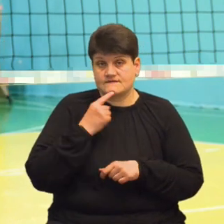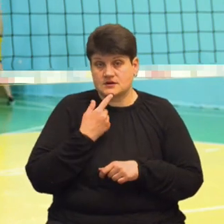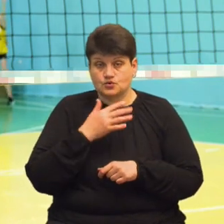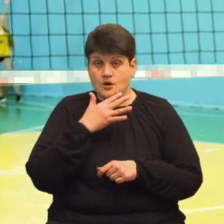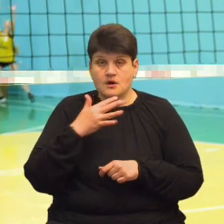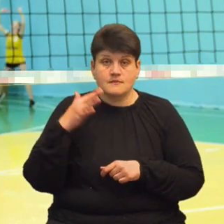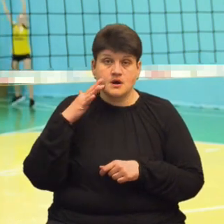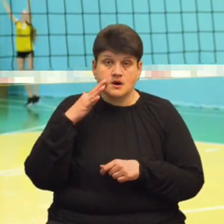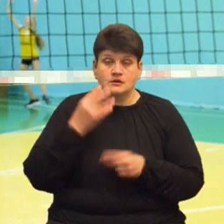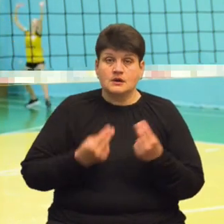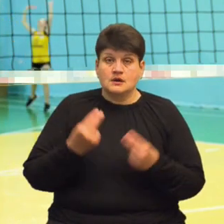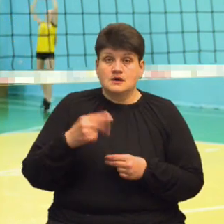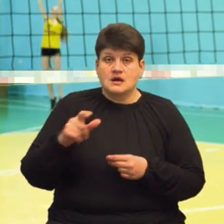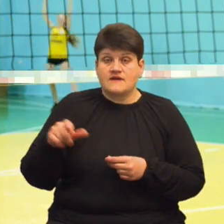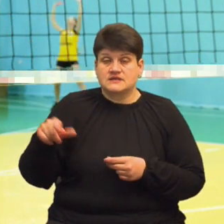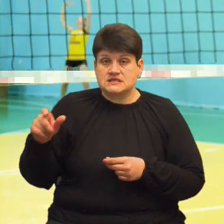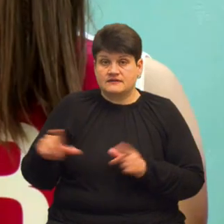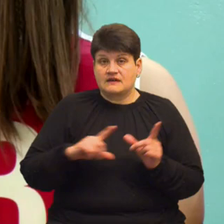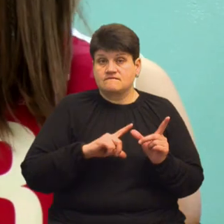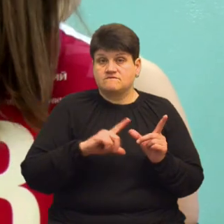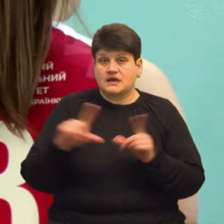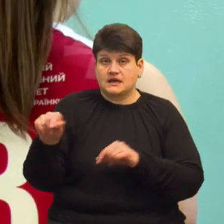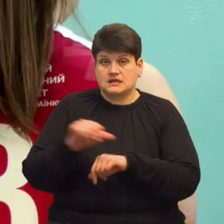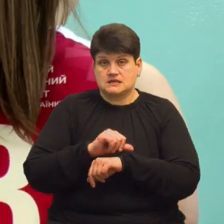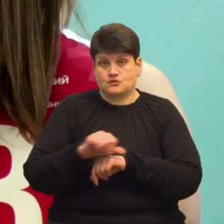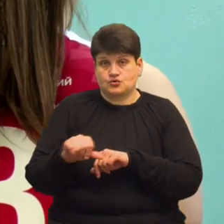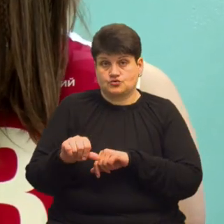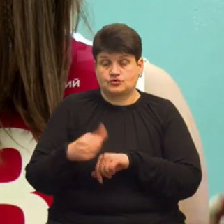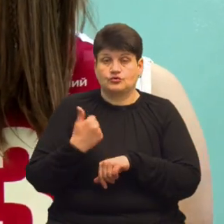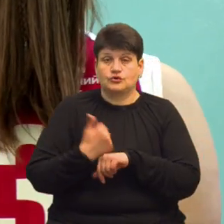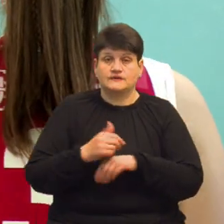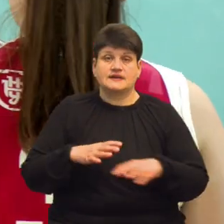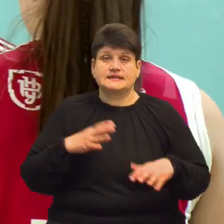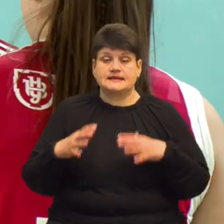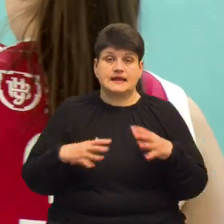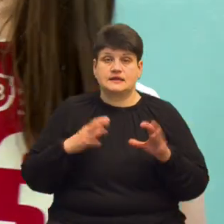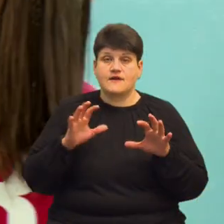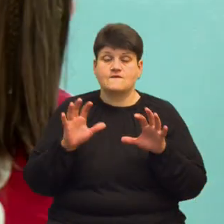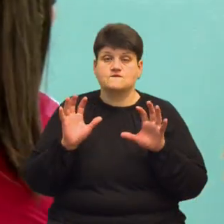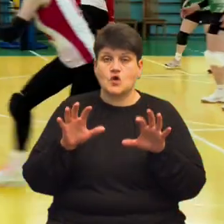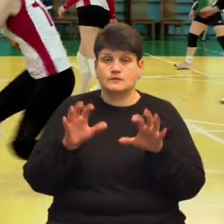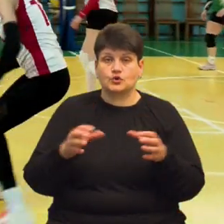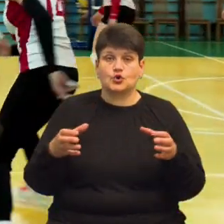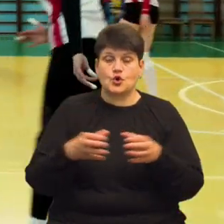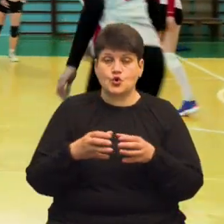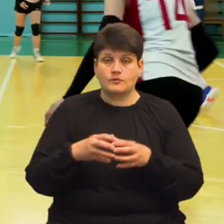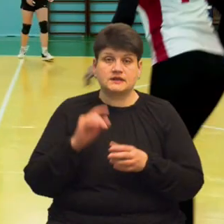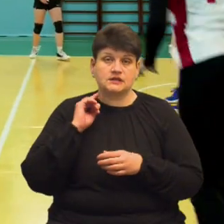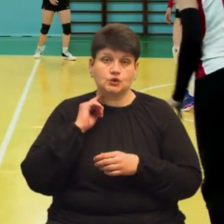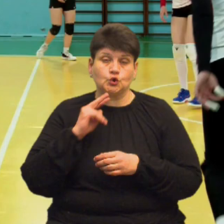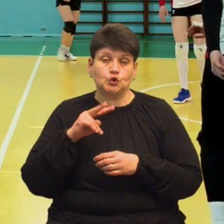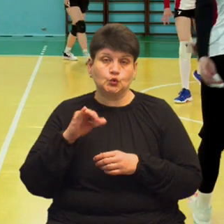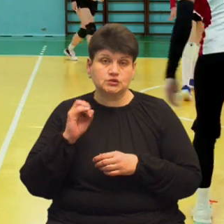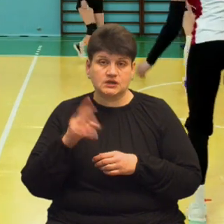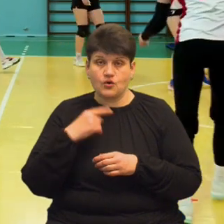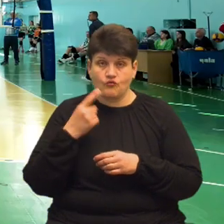гравців, які виїхали за кордон. Головний тренер волейбольної команди з Луцька Олександр Швай каже, на